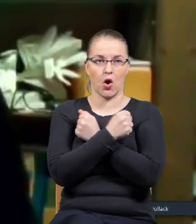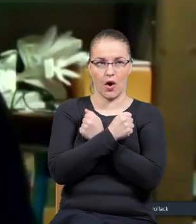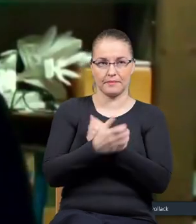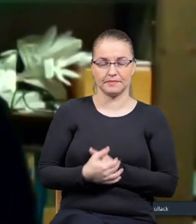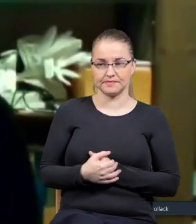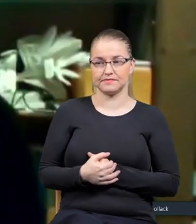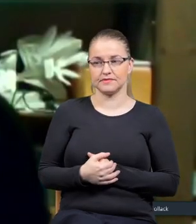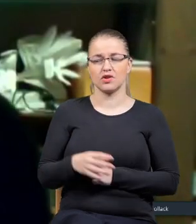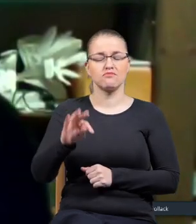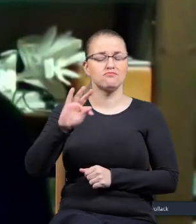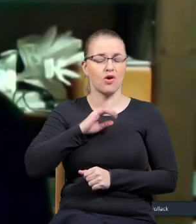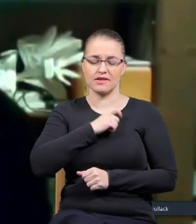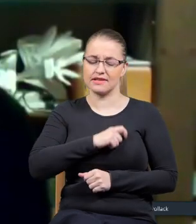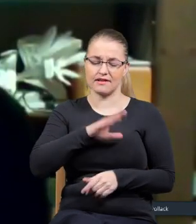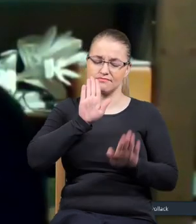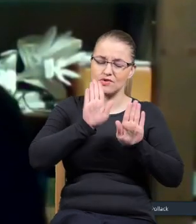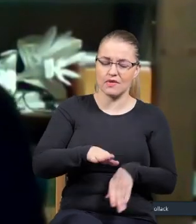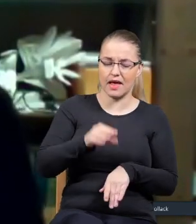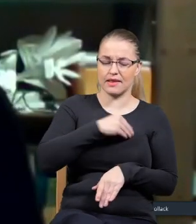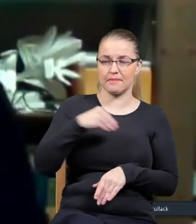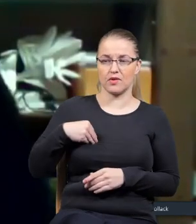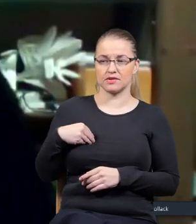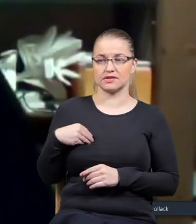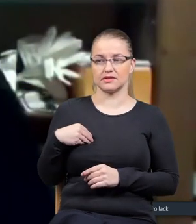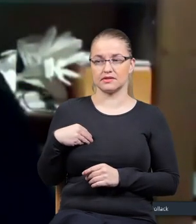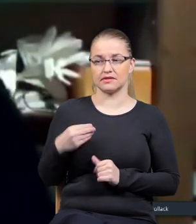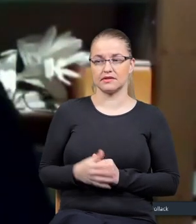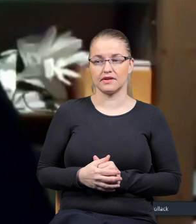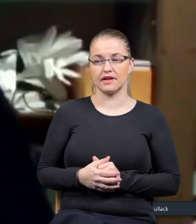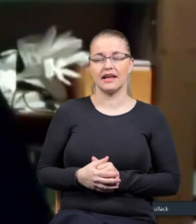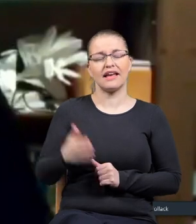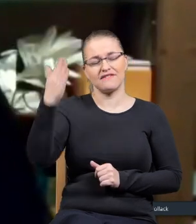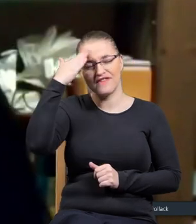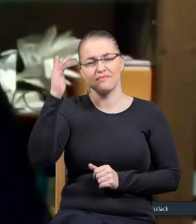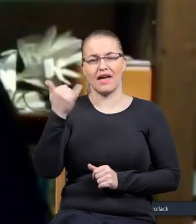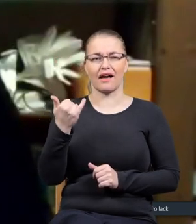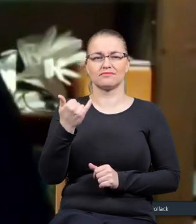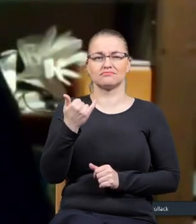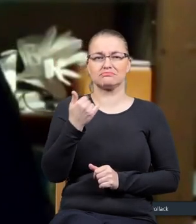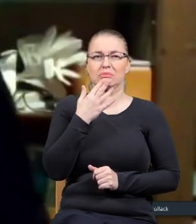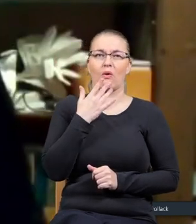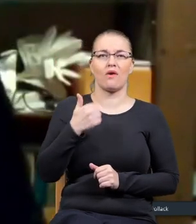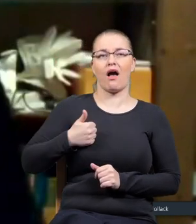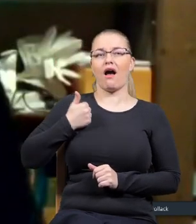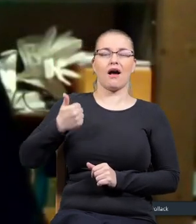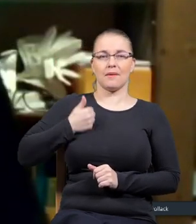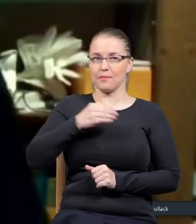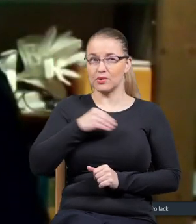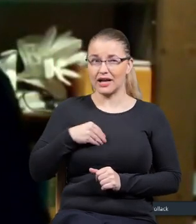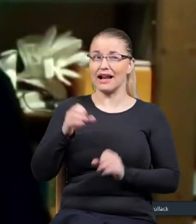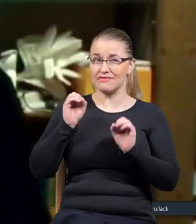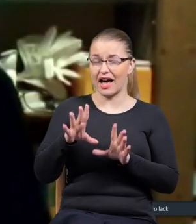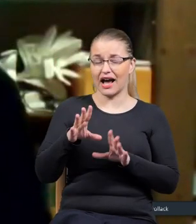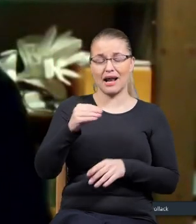to będzie w moim sercu na zawsze, chociaż wiem, się to bardzo patetycznie brzmi, ale Polska